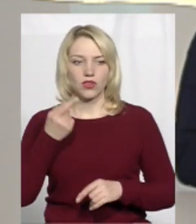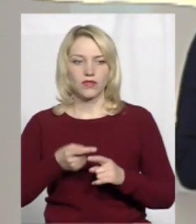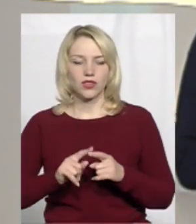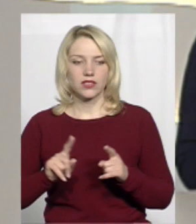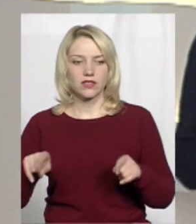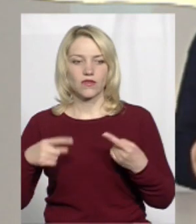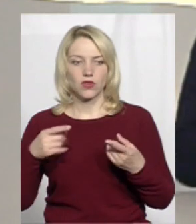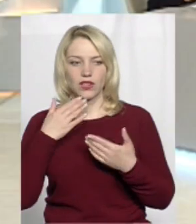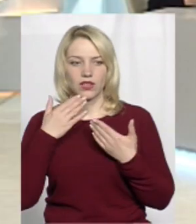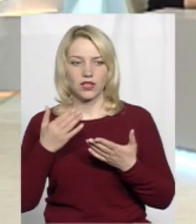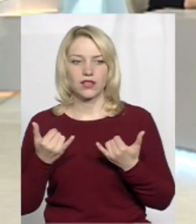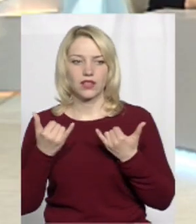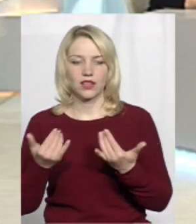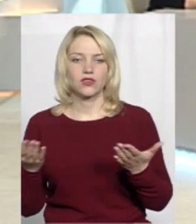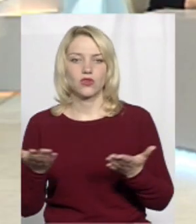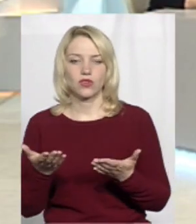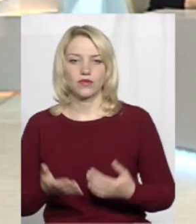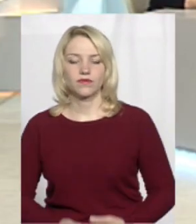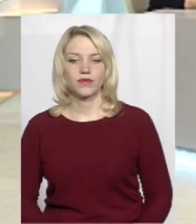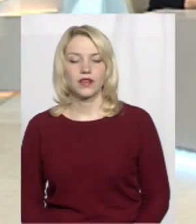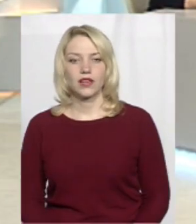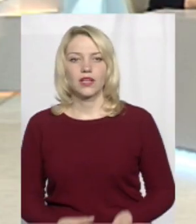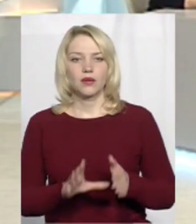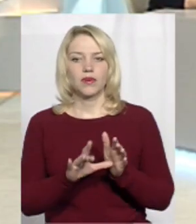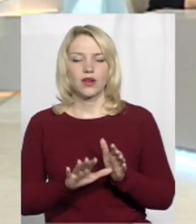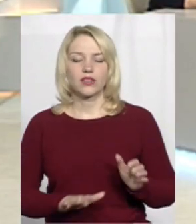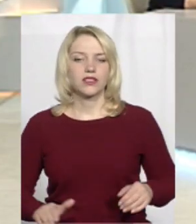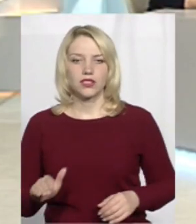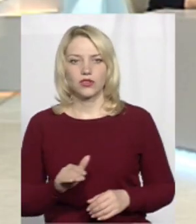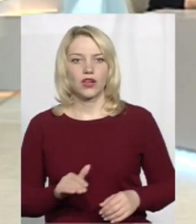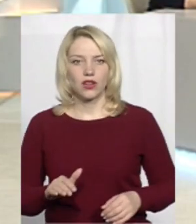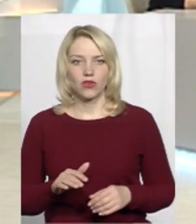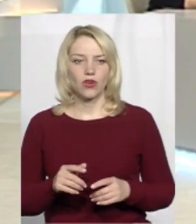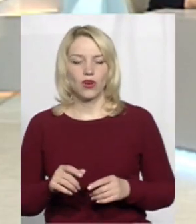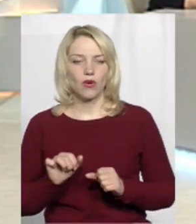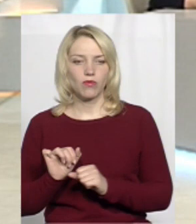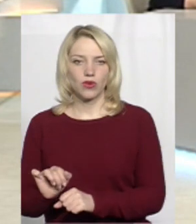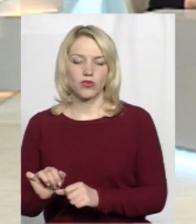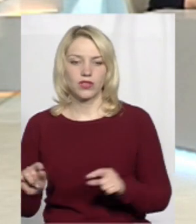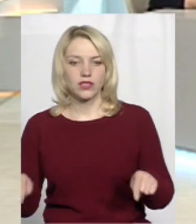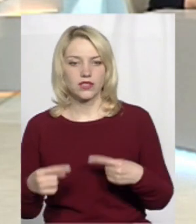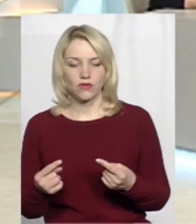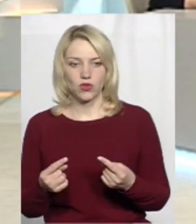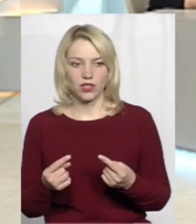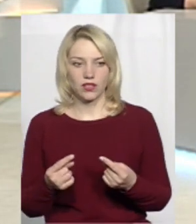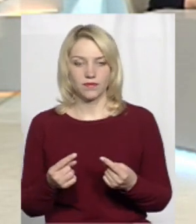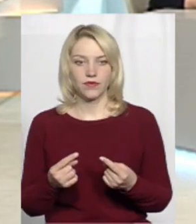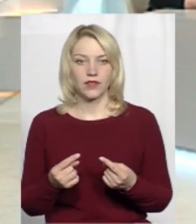створена? Для чого? Бригада територіальної оборони створена